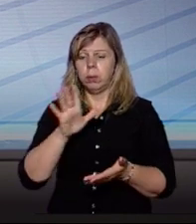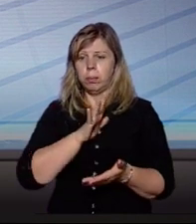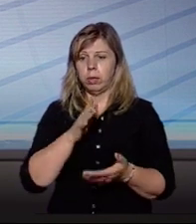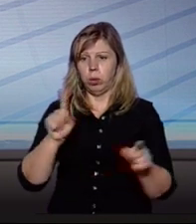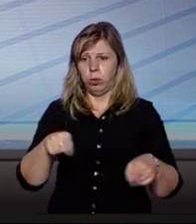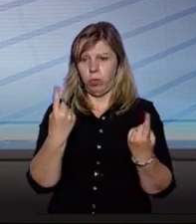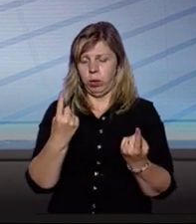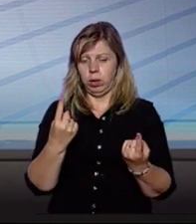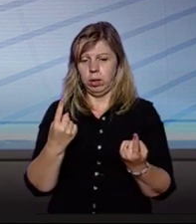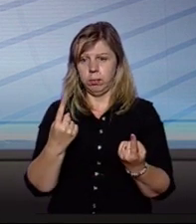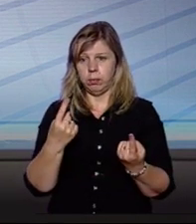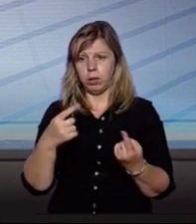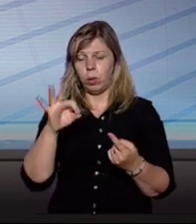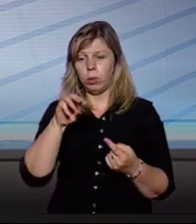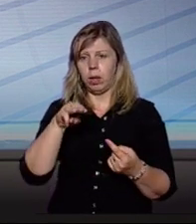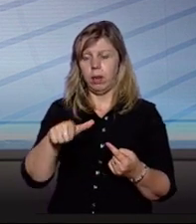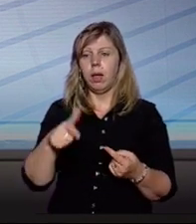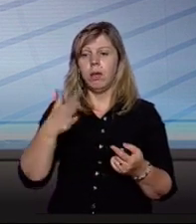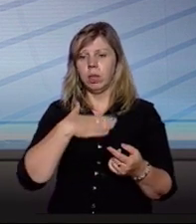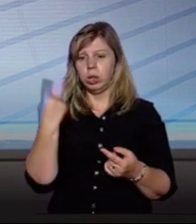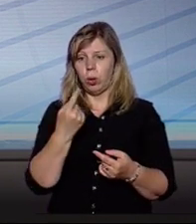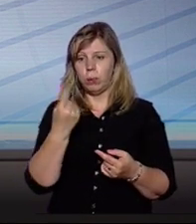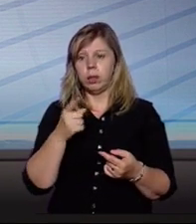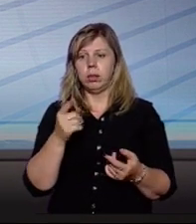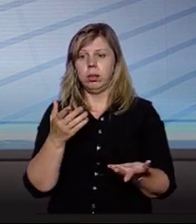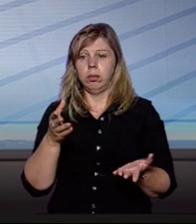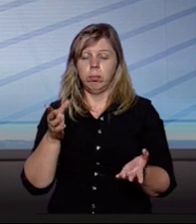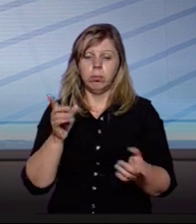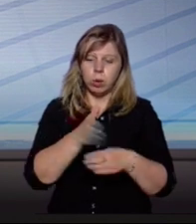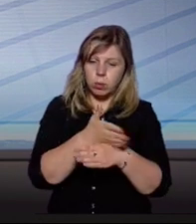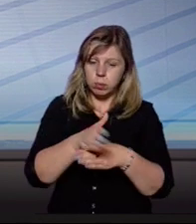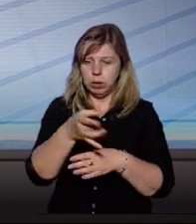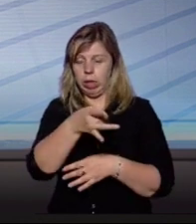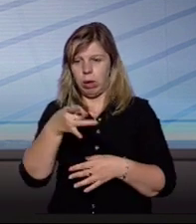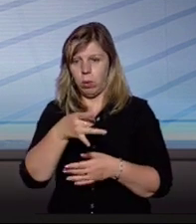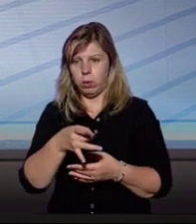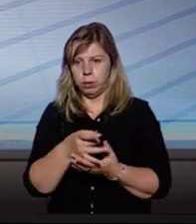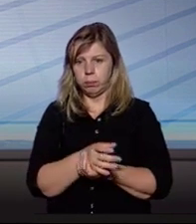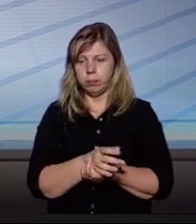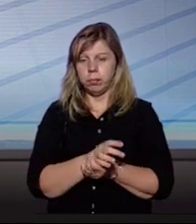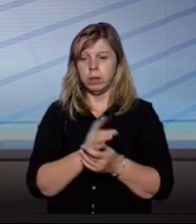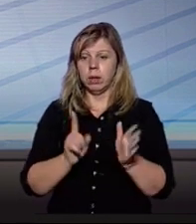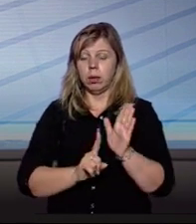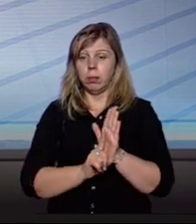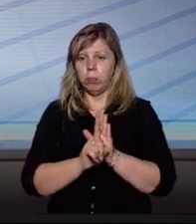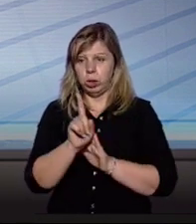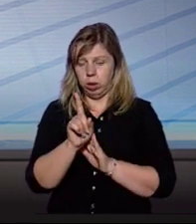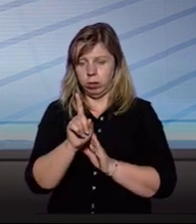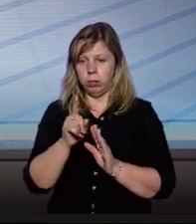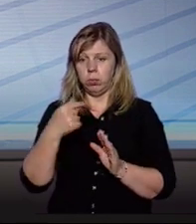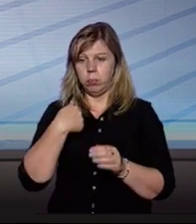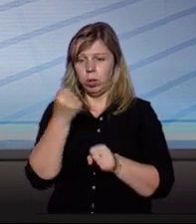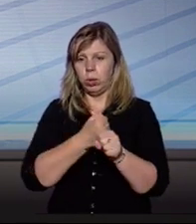утворення всіх ОТГ в нашій області, чи все ж таки поділ райони? Спочатку найпершим зараз